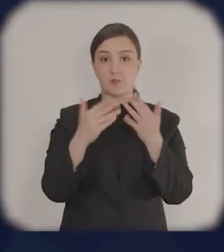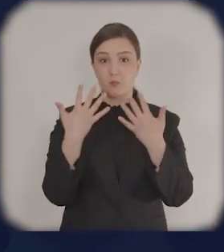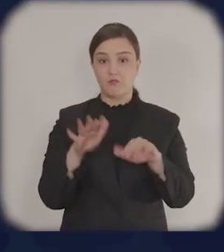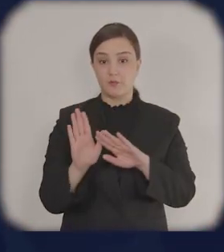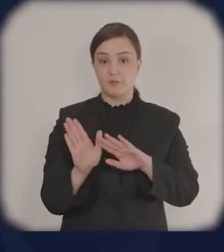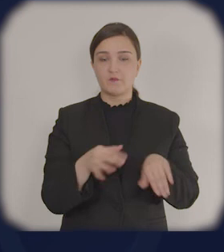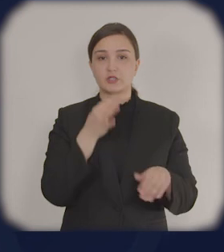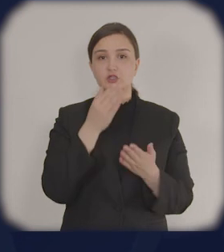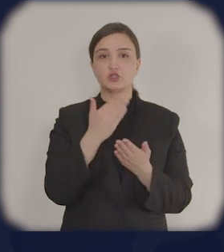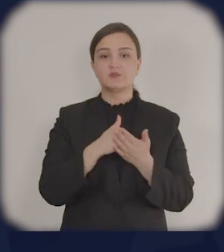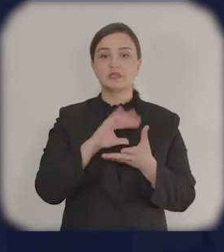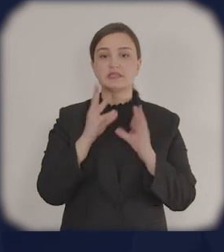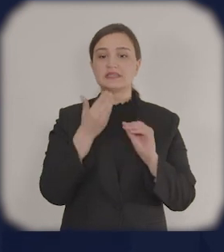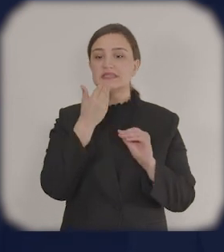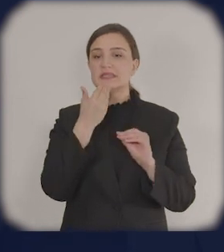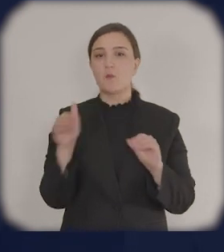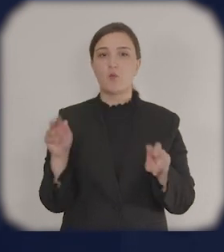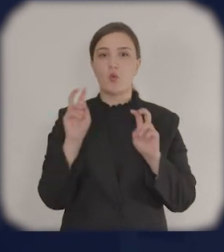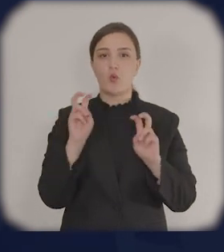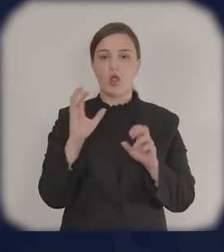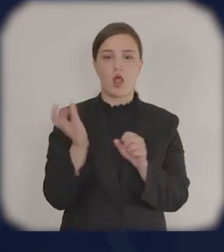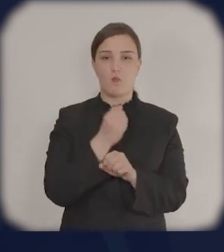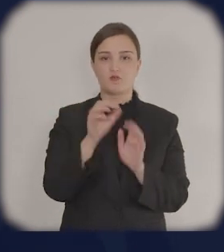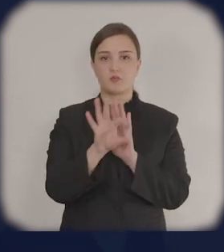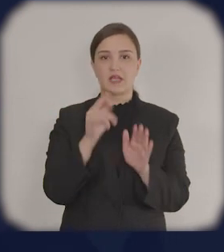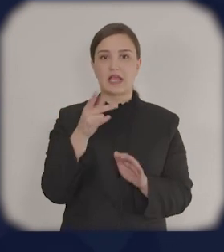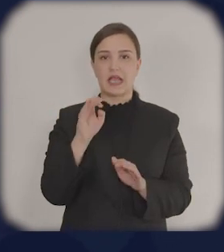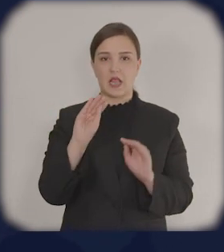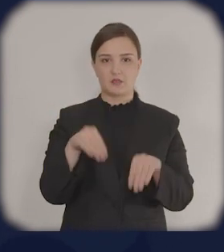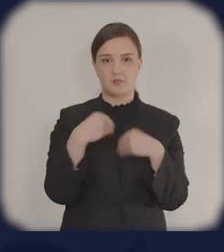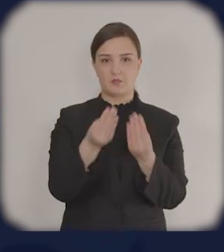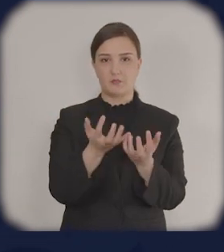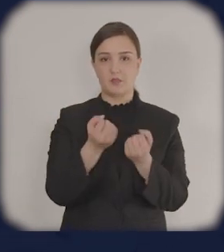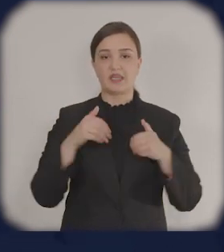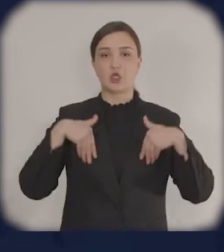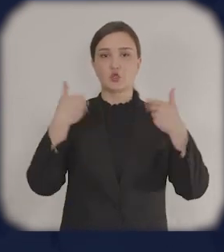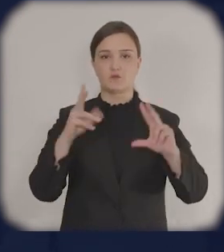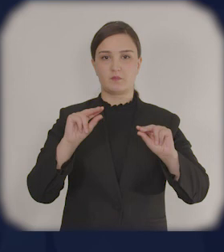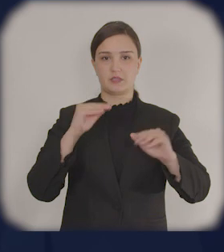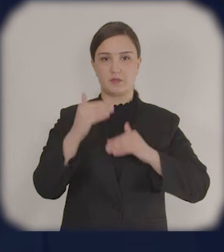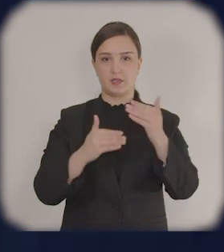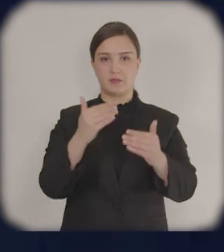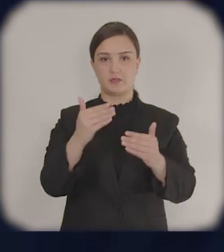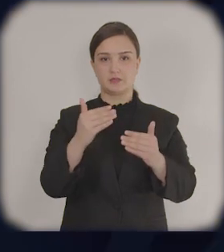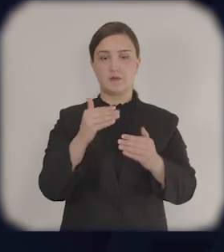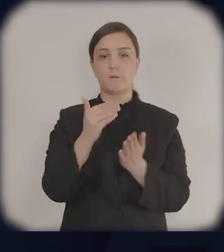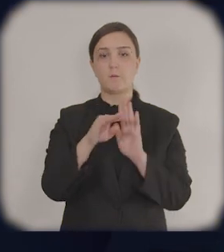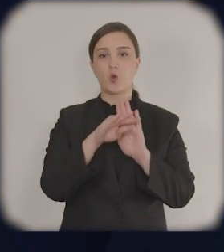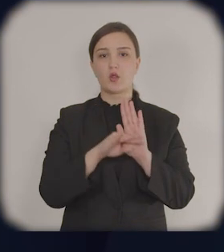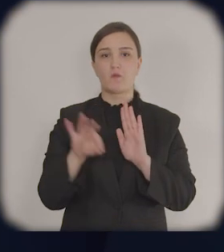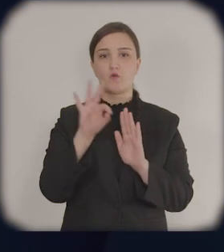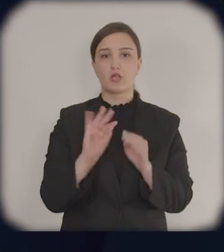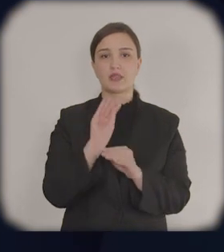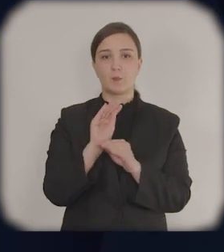nəzərdə tutur. Bu mərhələni uğurla keçdikdən sonra qaliblər elan edilir və qrantlar verilir. Uğurlar arzulayırıq. Proqram